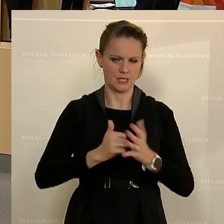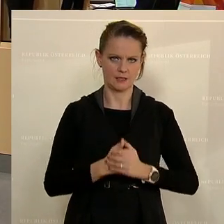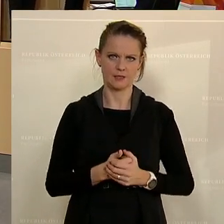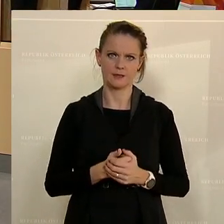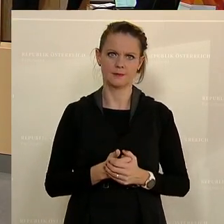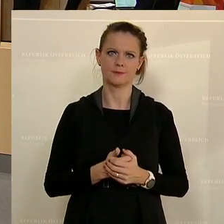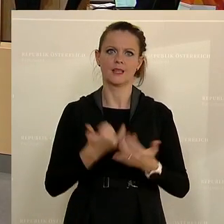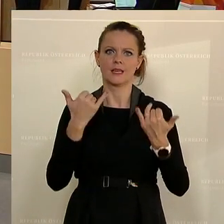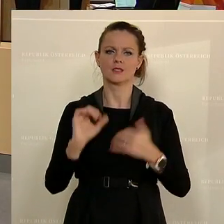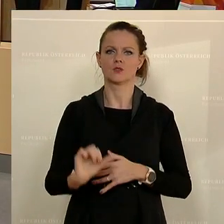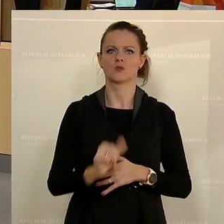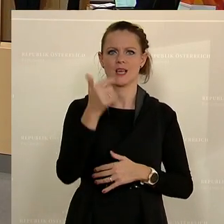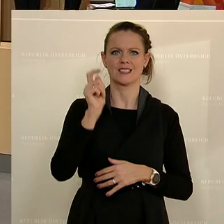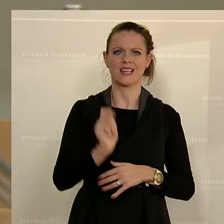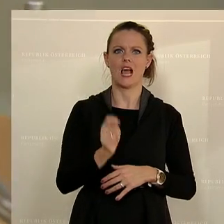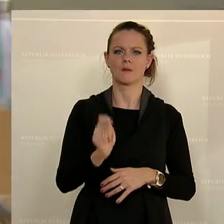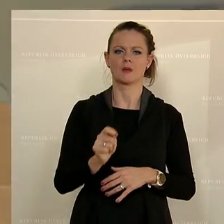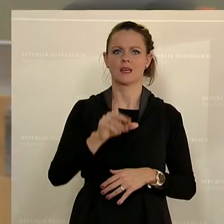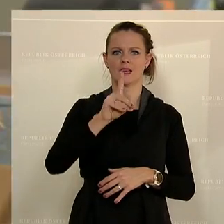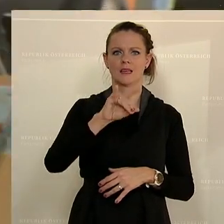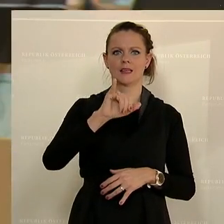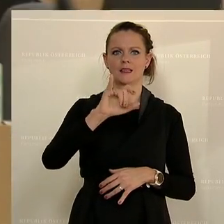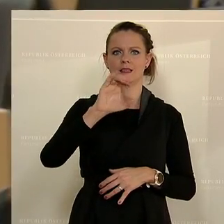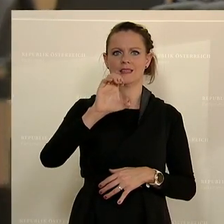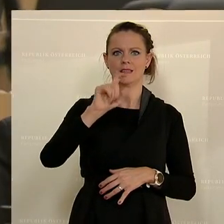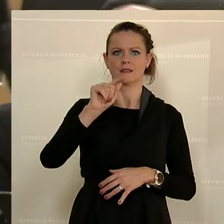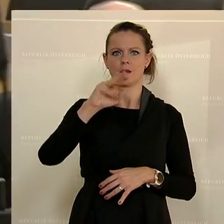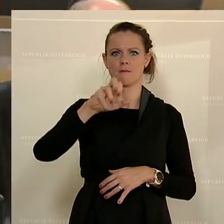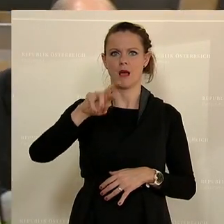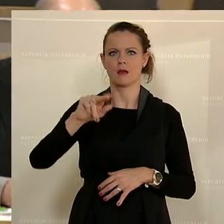wartet hier im Rücken zu uns. Jetzt geht er.